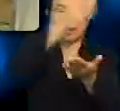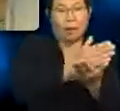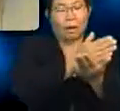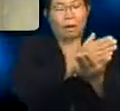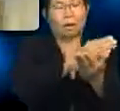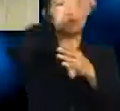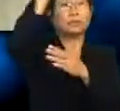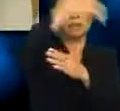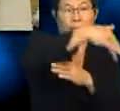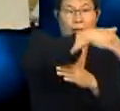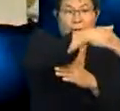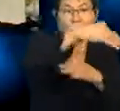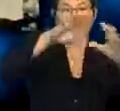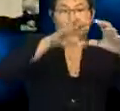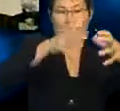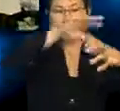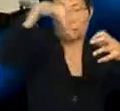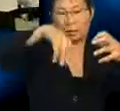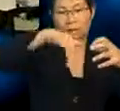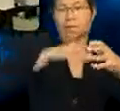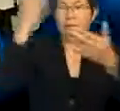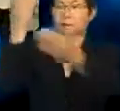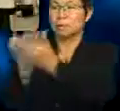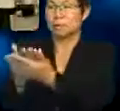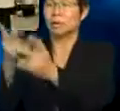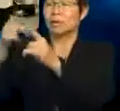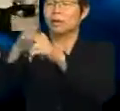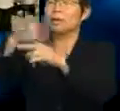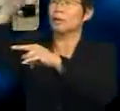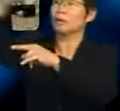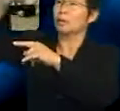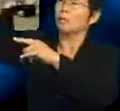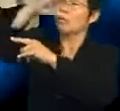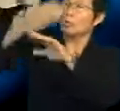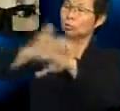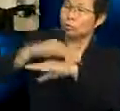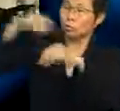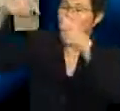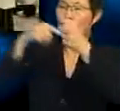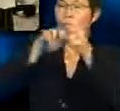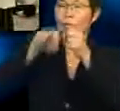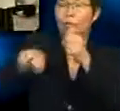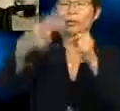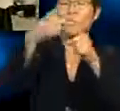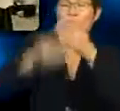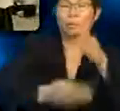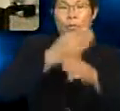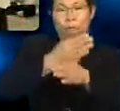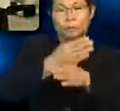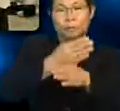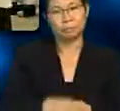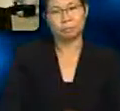matahari untuk sampai ke bulan sebelum dipantulkan ke bumi.